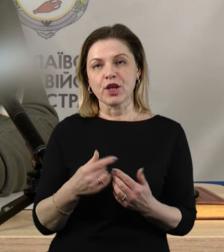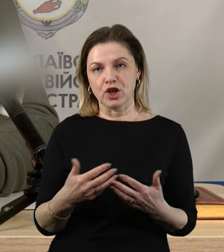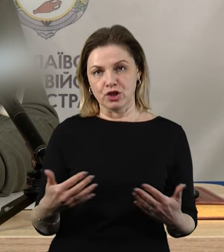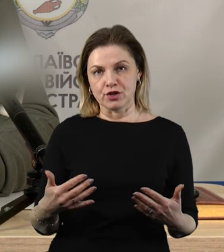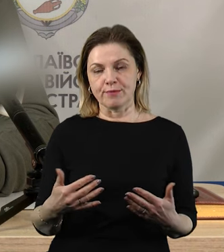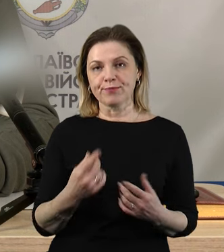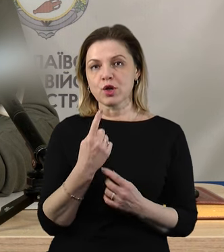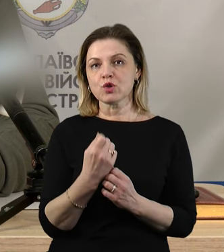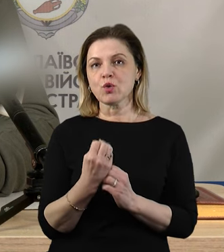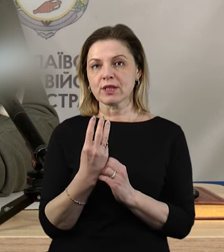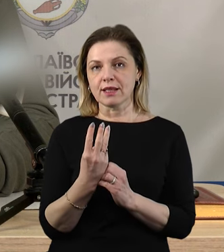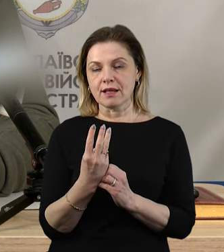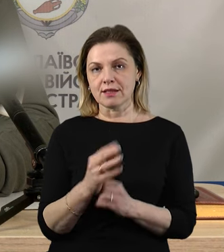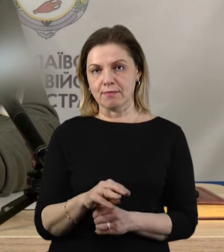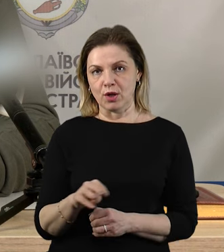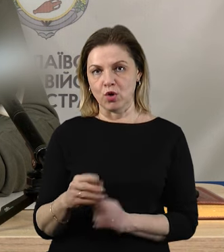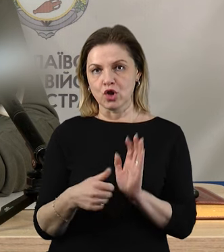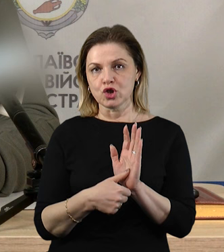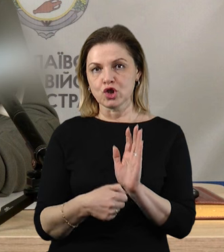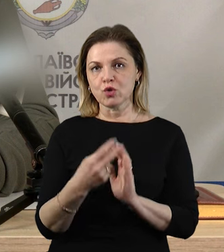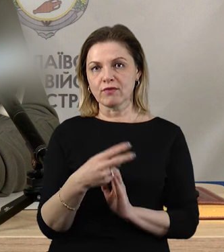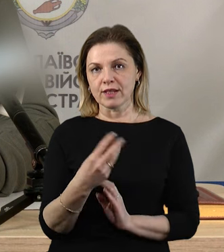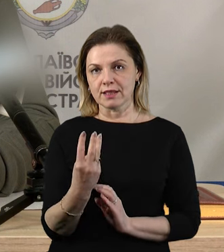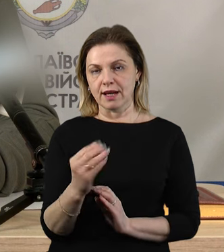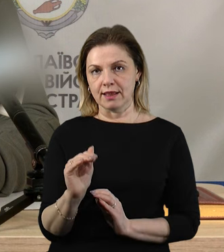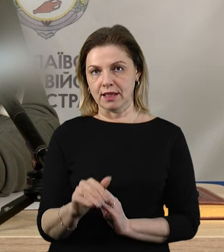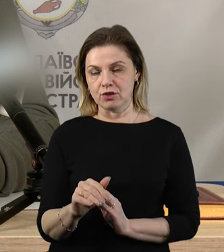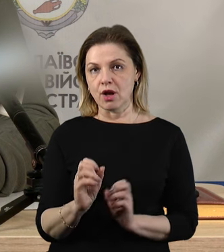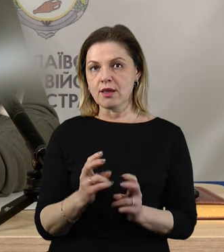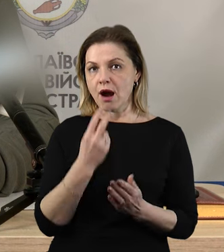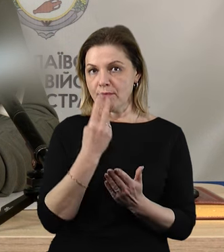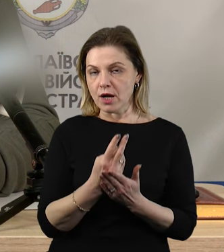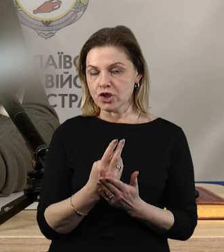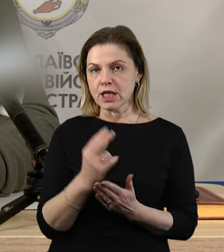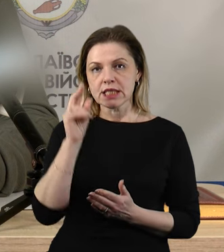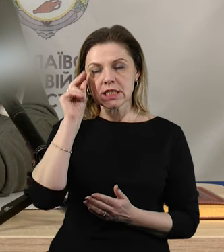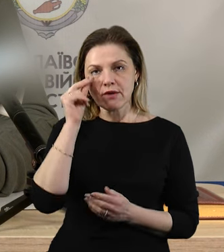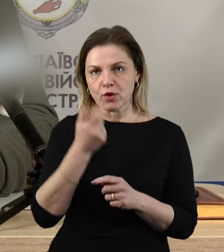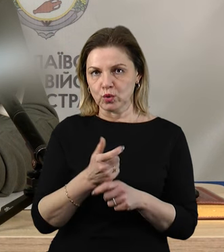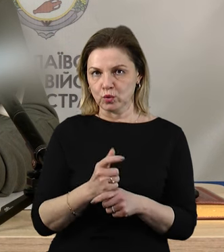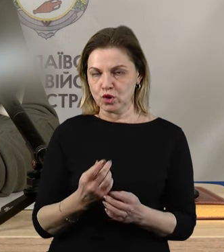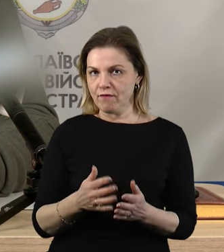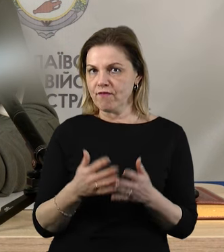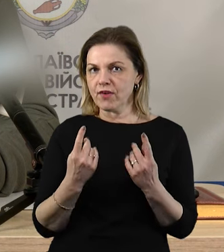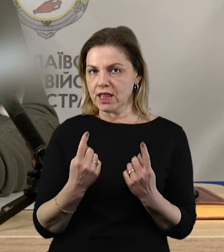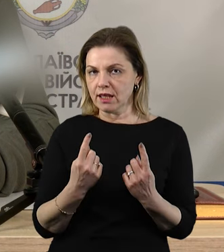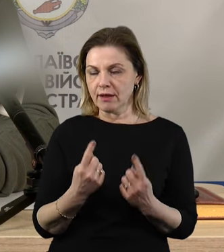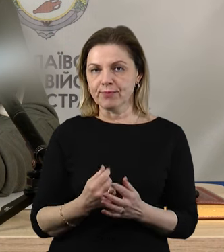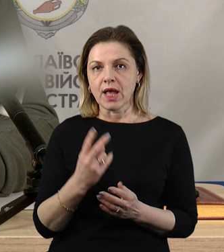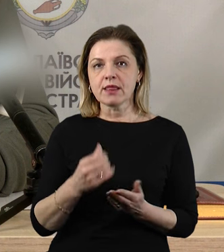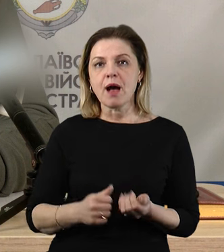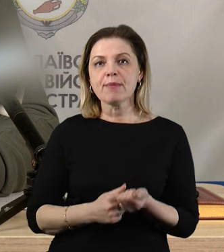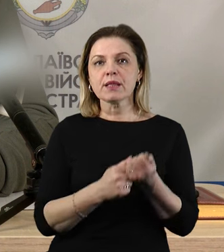113 мільйонів 623 тисячі. Як бачите, цифри дуже великі. На підтримку